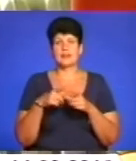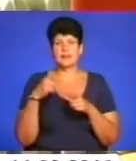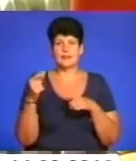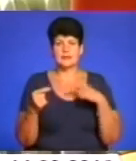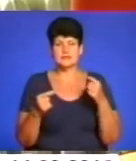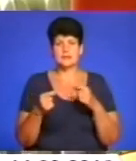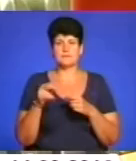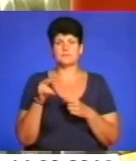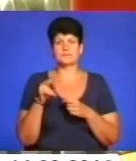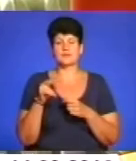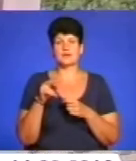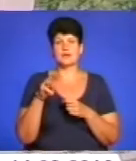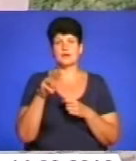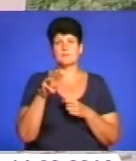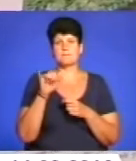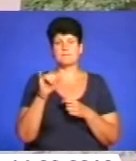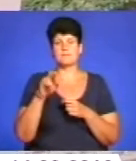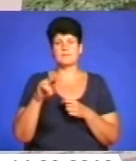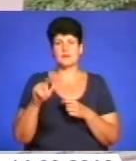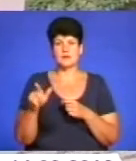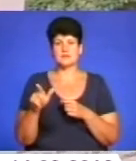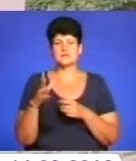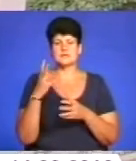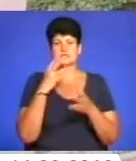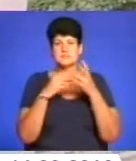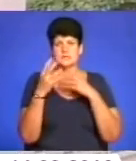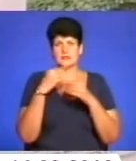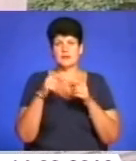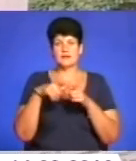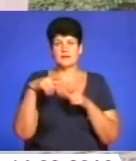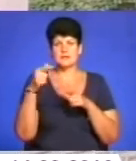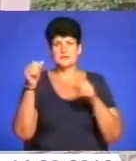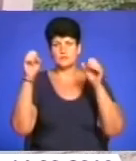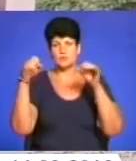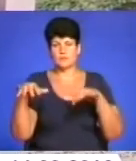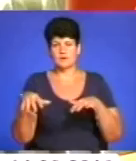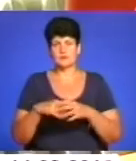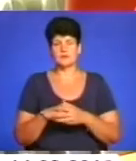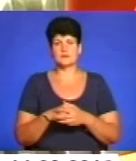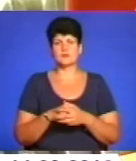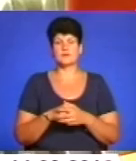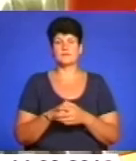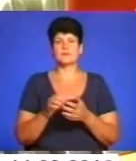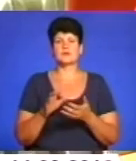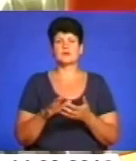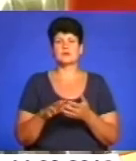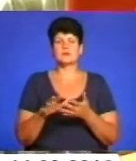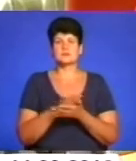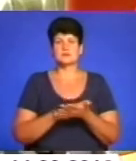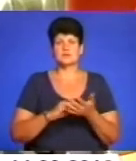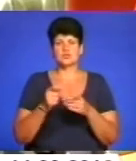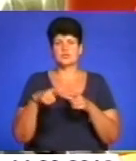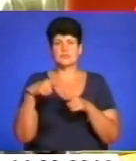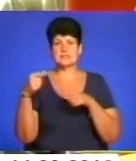такий паразит, як мінує чаміль, уражає каштанове листя, в результаті чого воно опадає. Уражені листки, звичайно, що